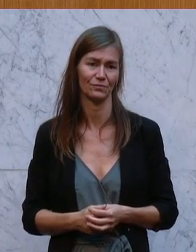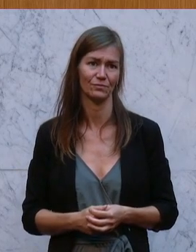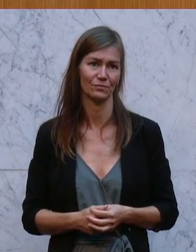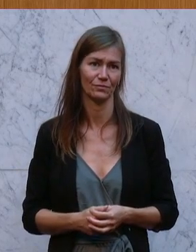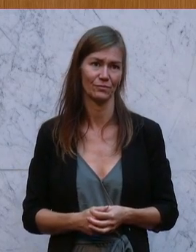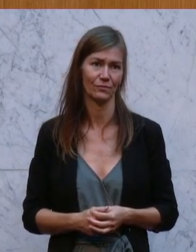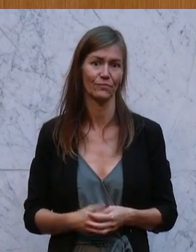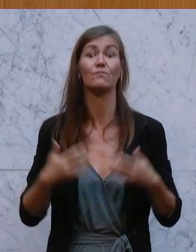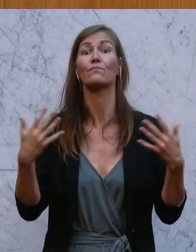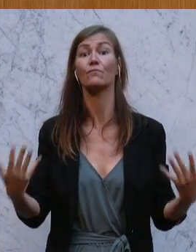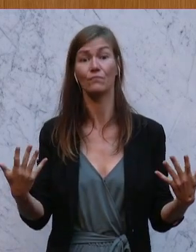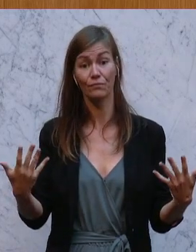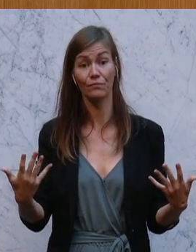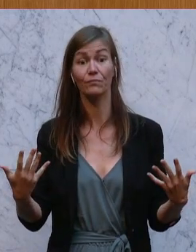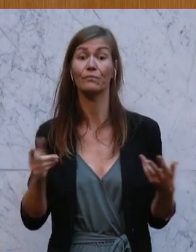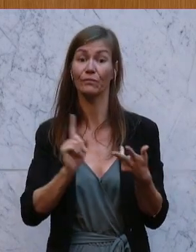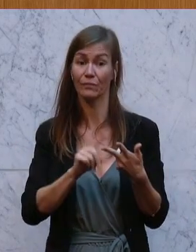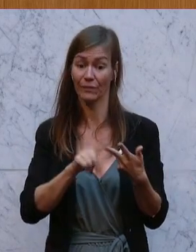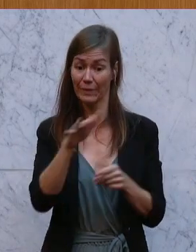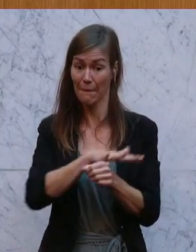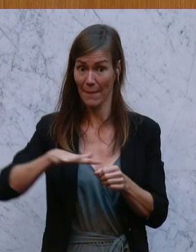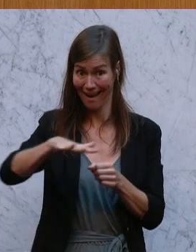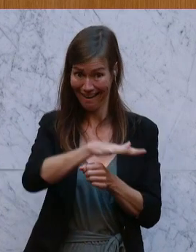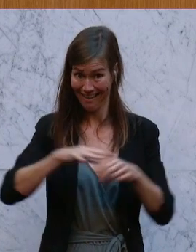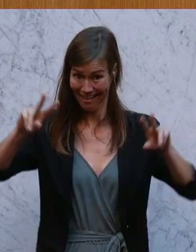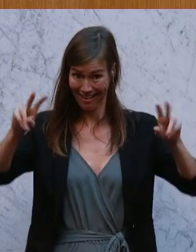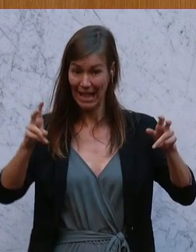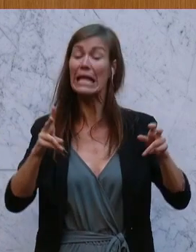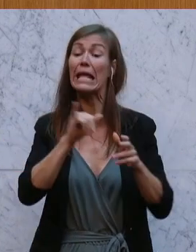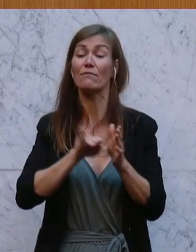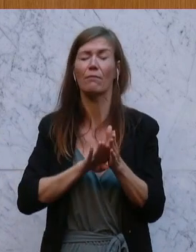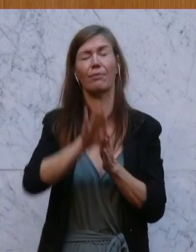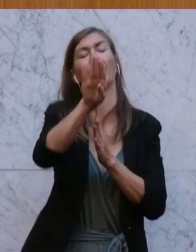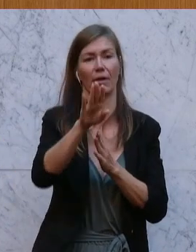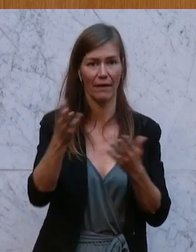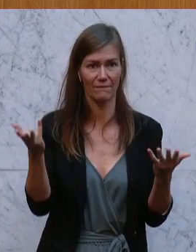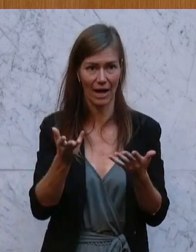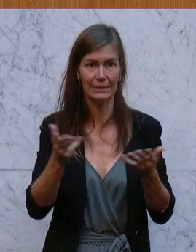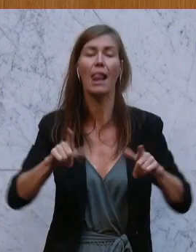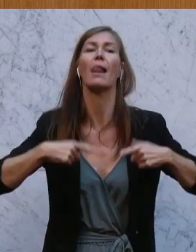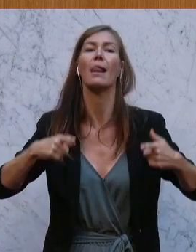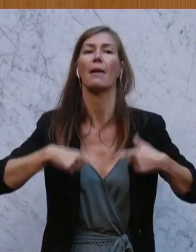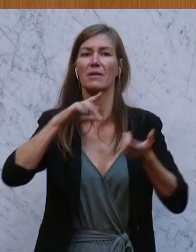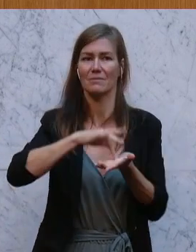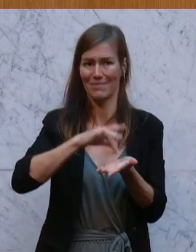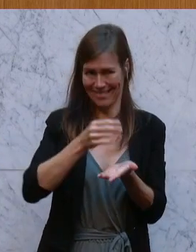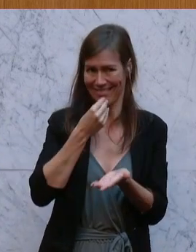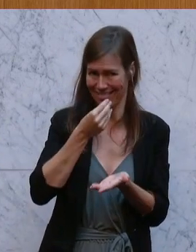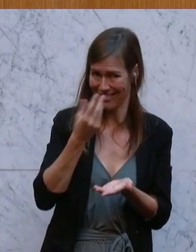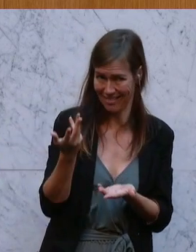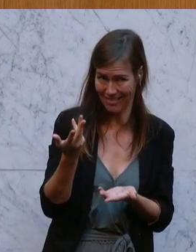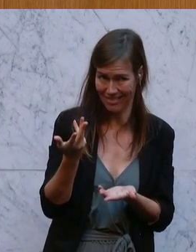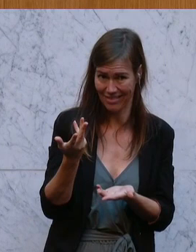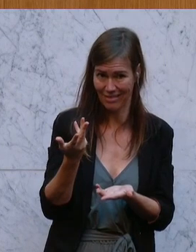Der nächste große Bereich, wo die Inflation durch die Decke gegangen ist, ist der Bereich der Lebensmittel. Der wöchentliche